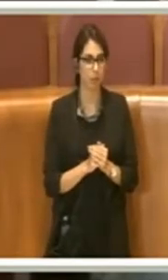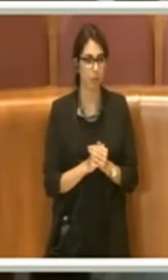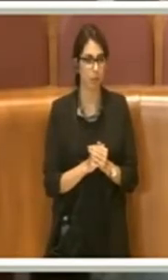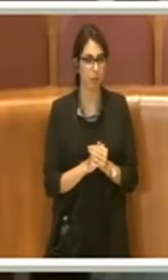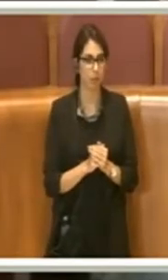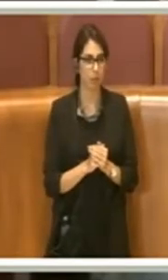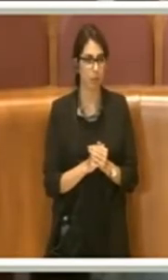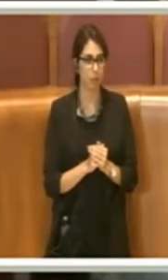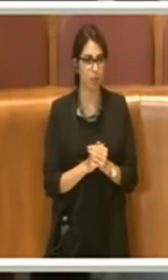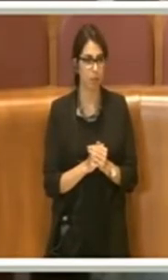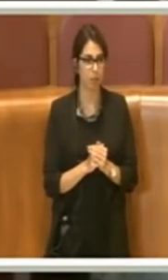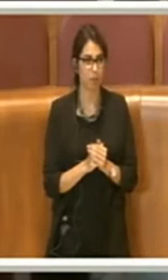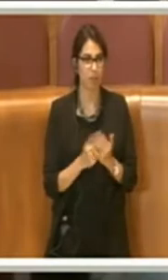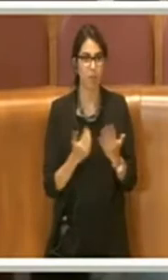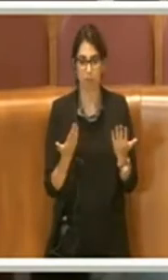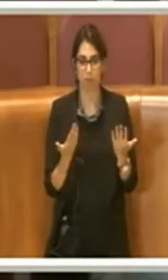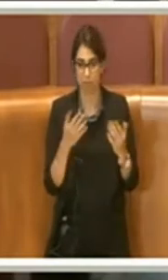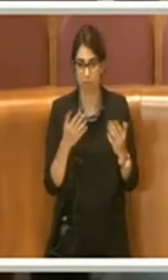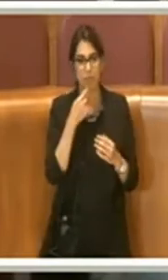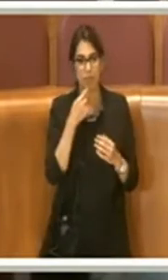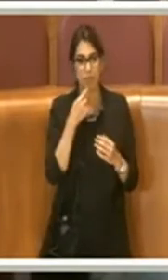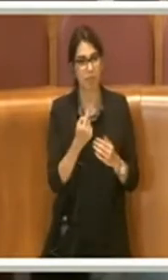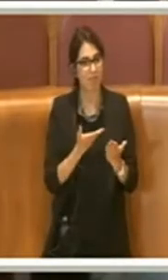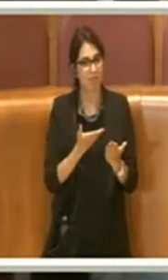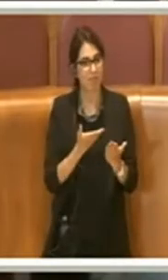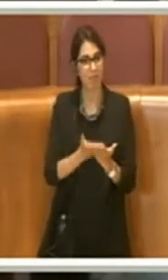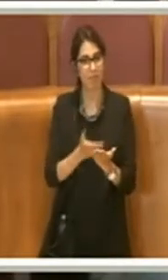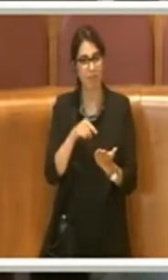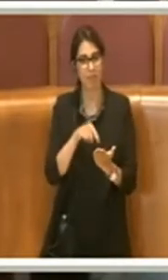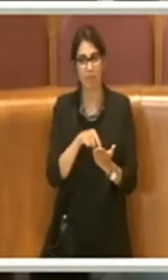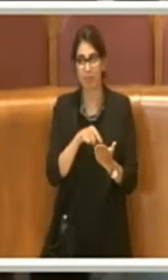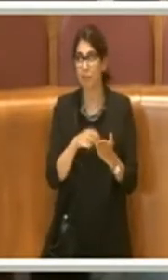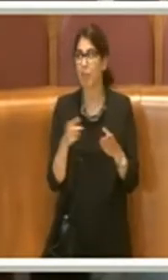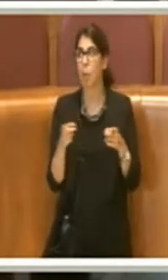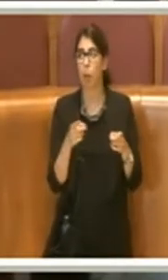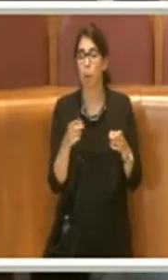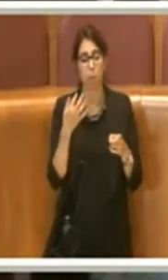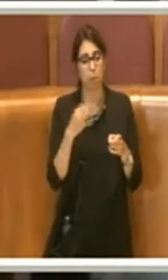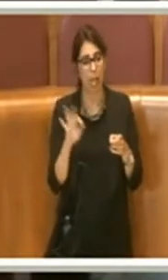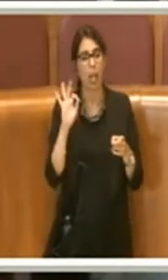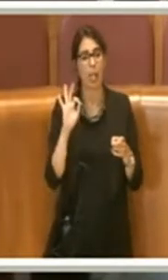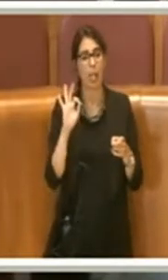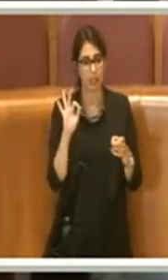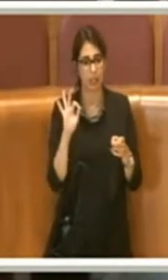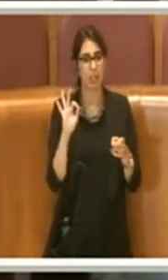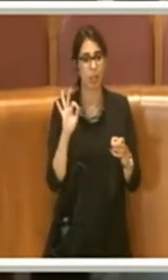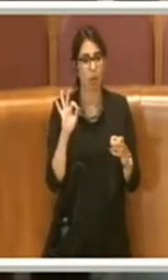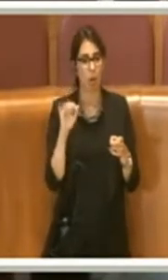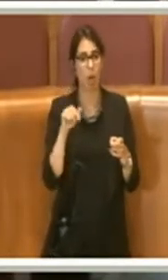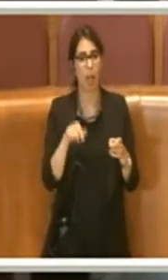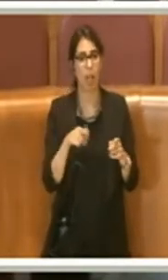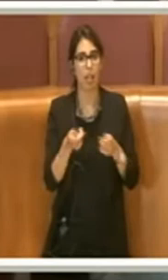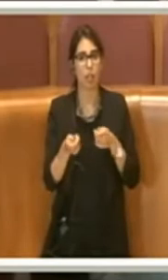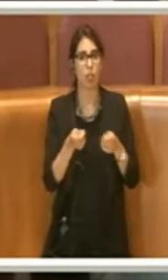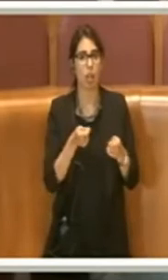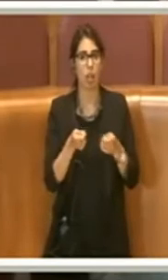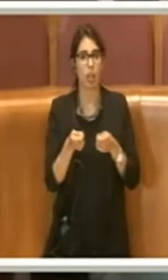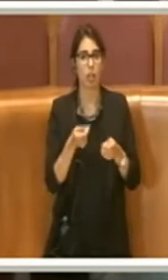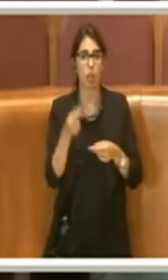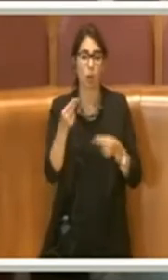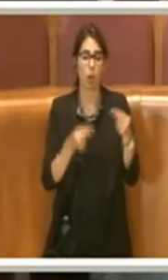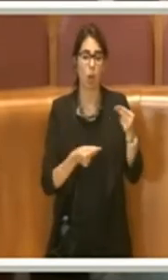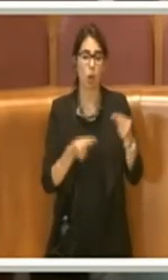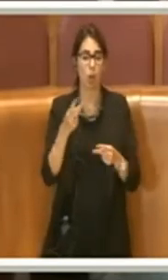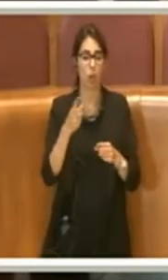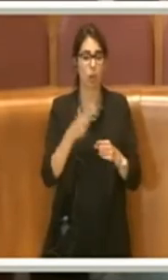in un momento particolare della gestione dei conti di Roma